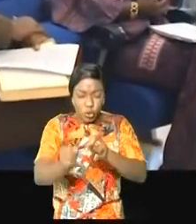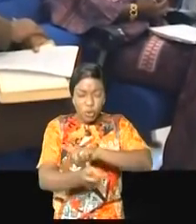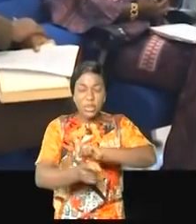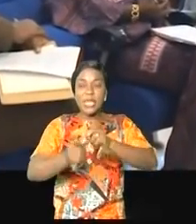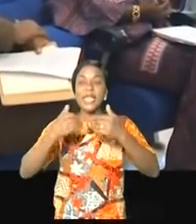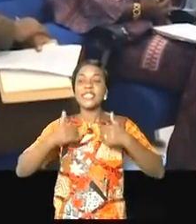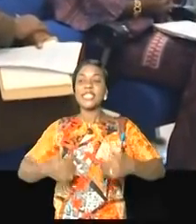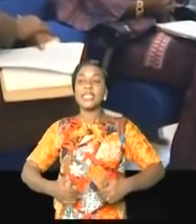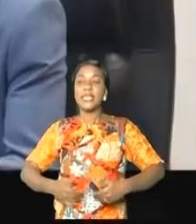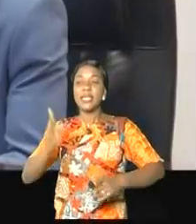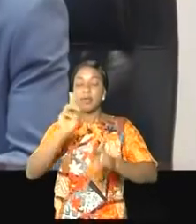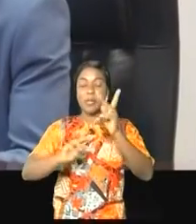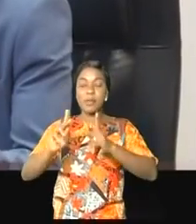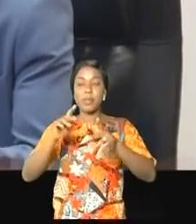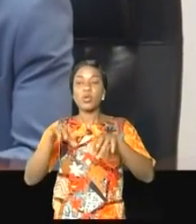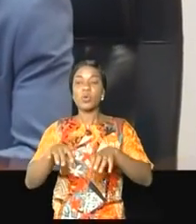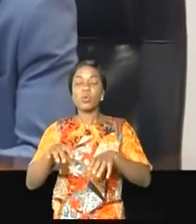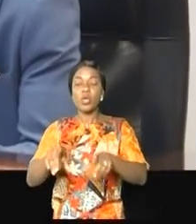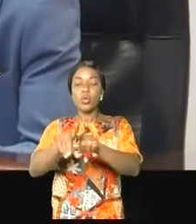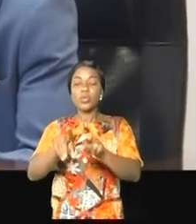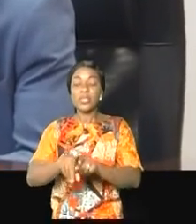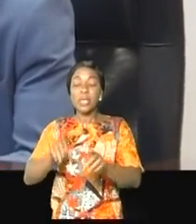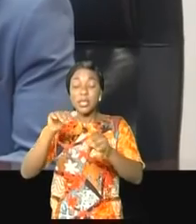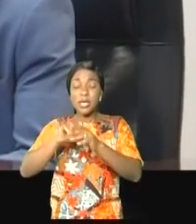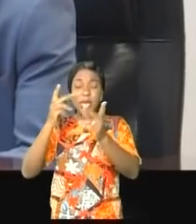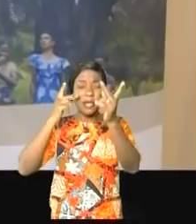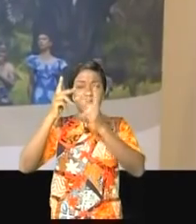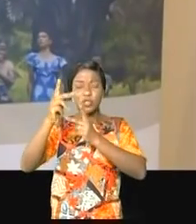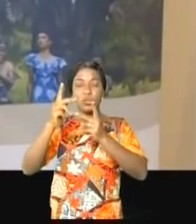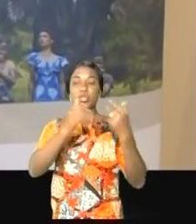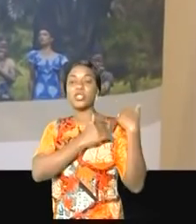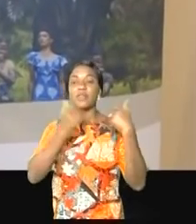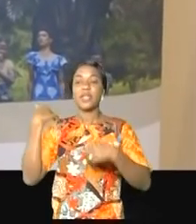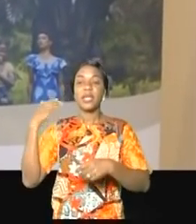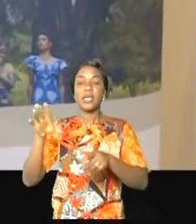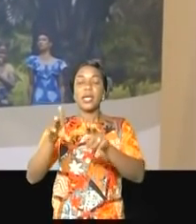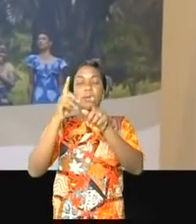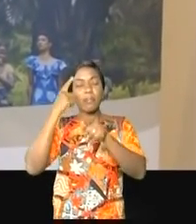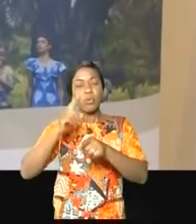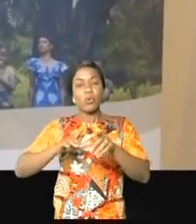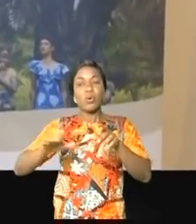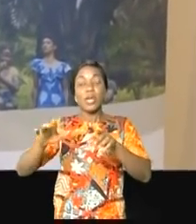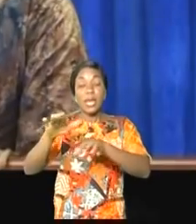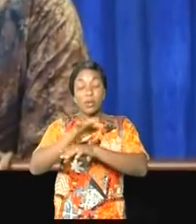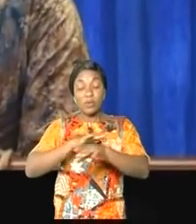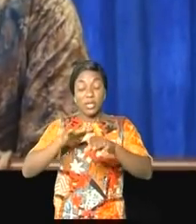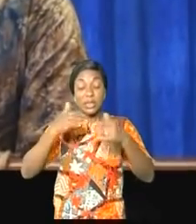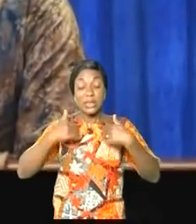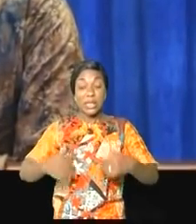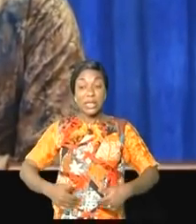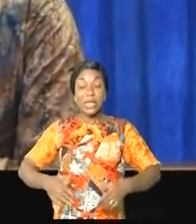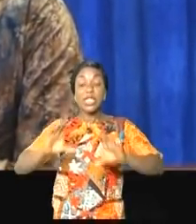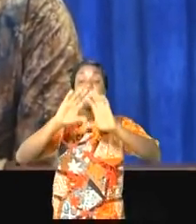congolais dans les cadres de la vision du chef de l'État, Félix Antoine Tshiseké de Tulumbo, sur la couverture santé universelle. Nous avons